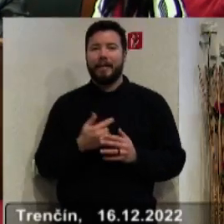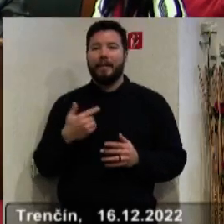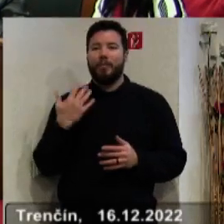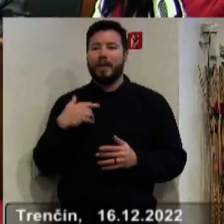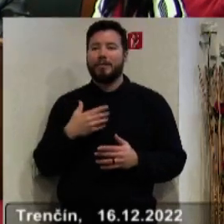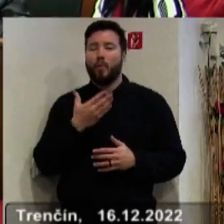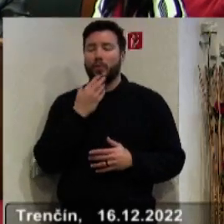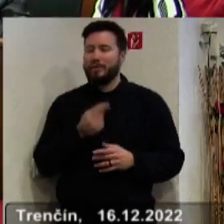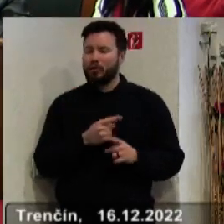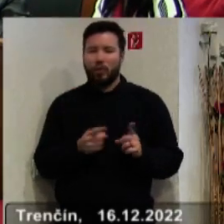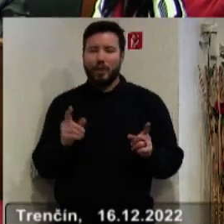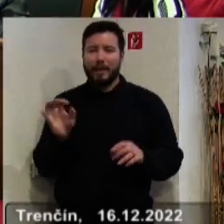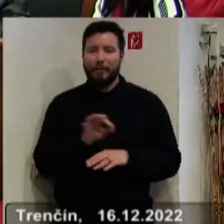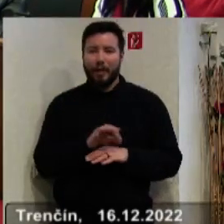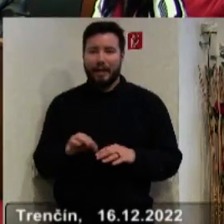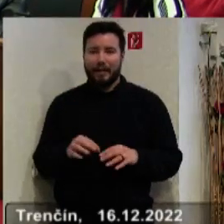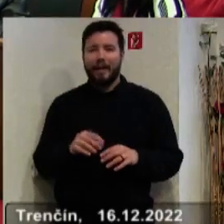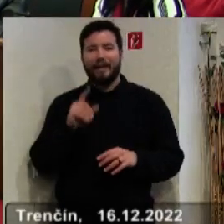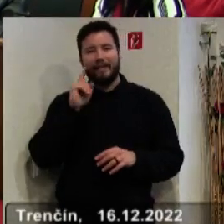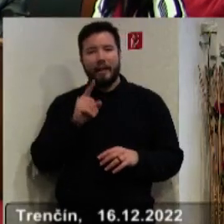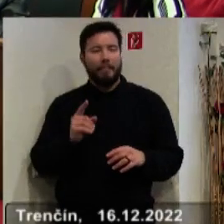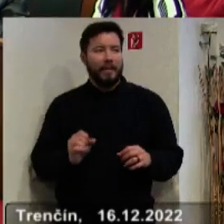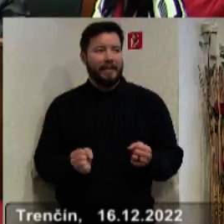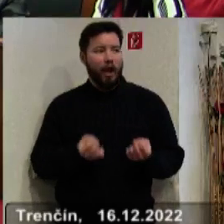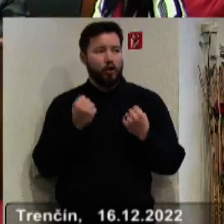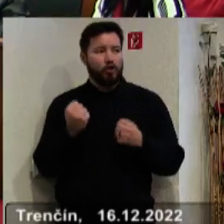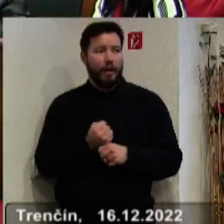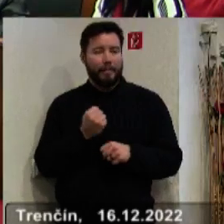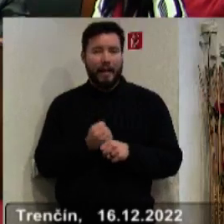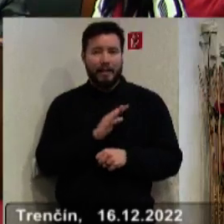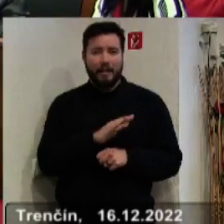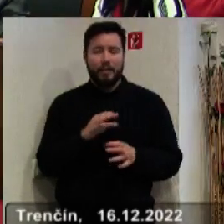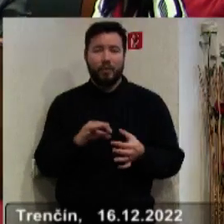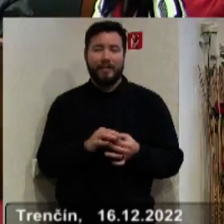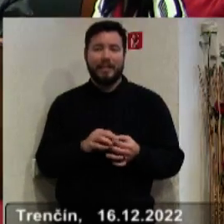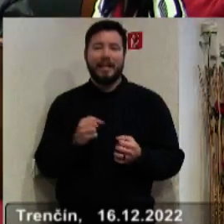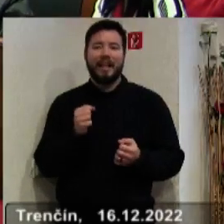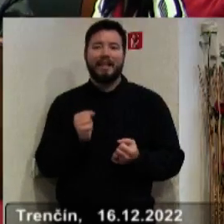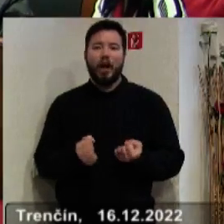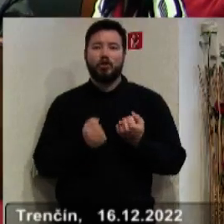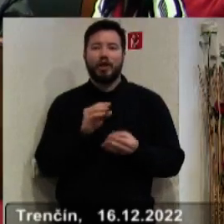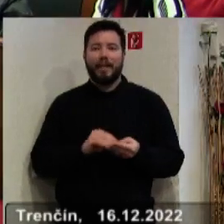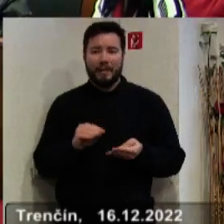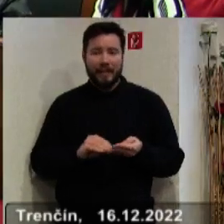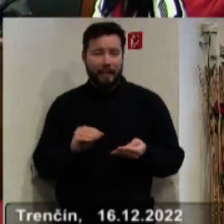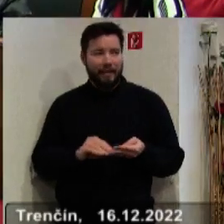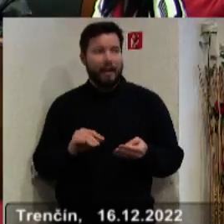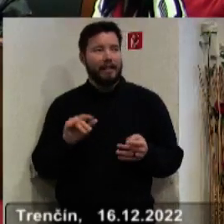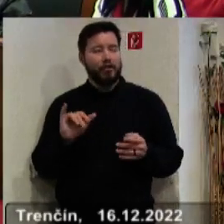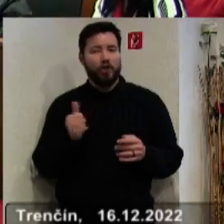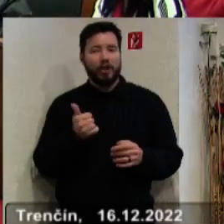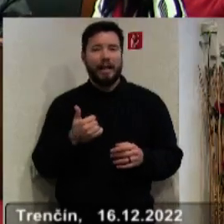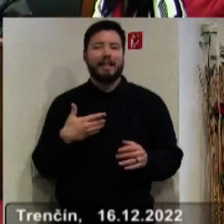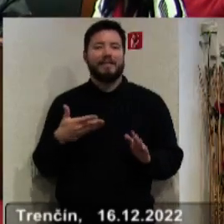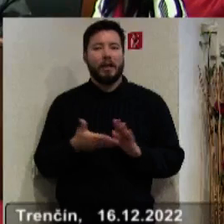úspešní v mnohých projektoch a viem si to predstaviť, teda aká to je náročná práca, zvlášť pri tejto náročnej administratíve. Takže ešte raz, menej nás